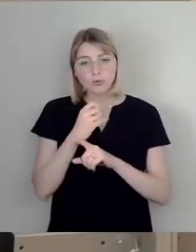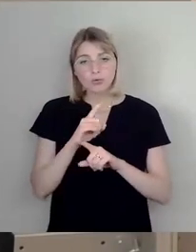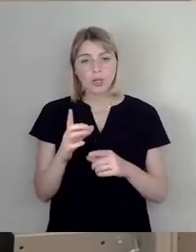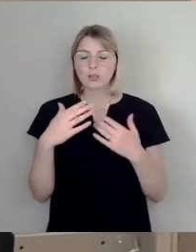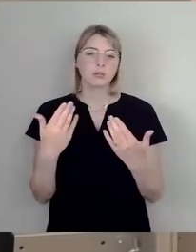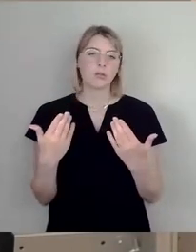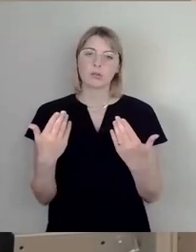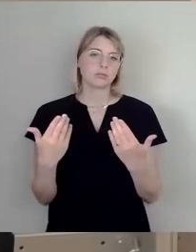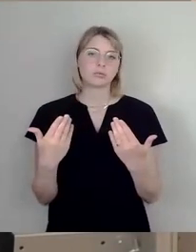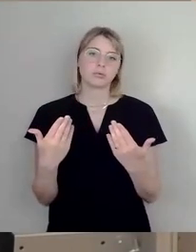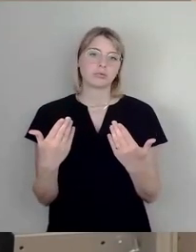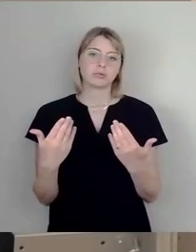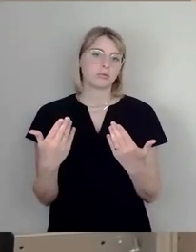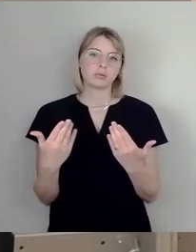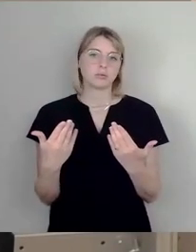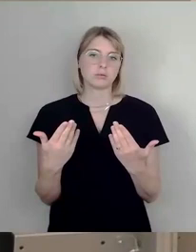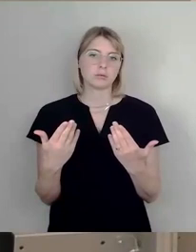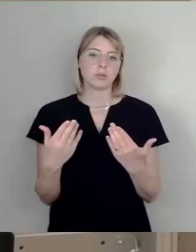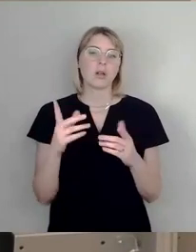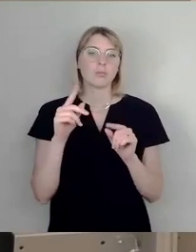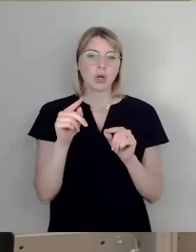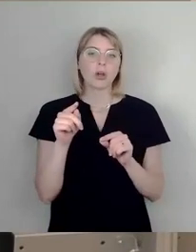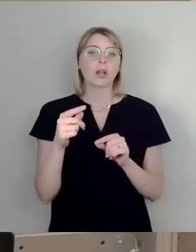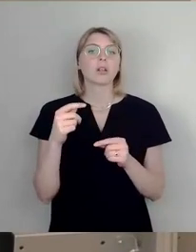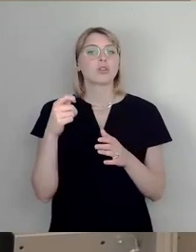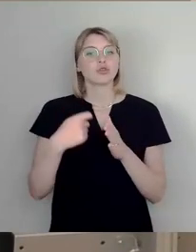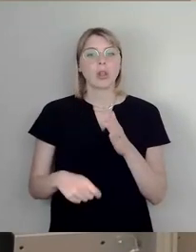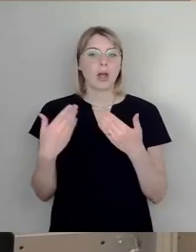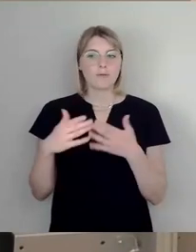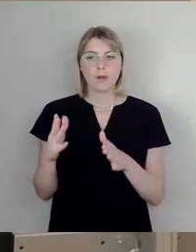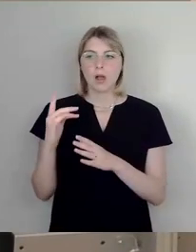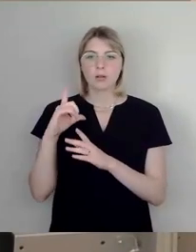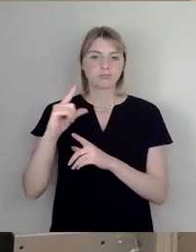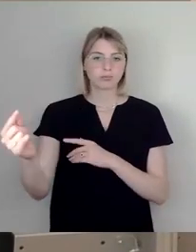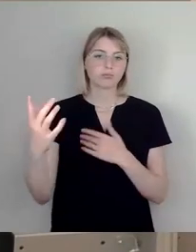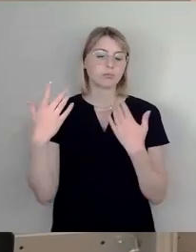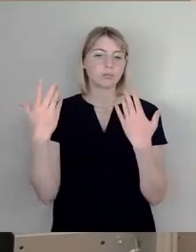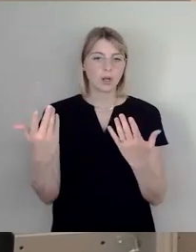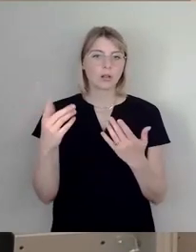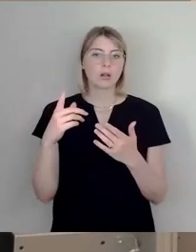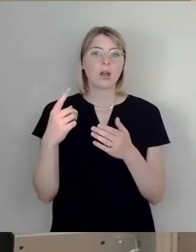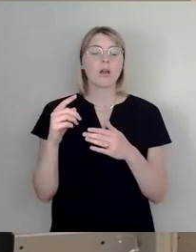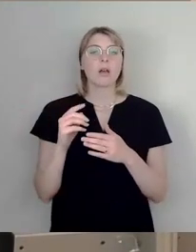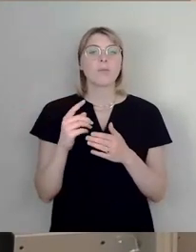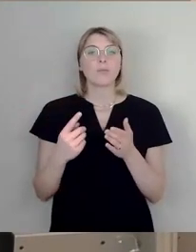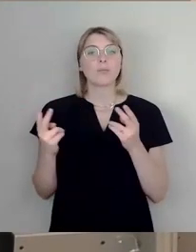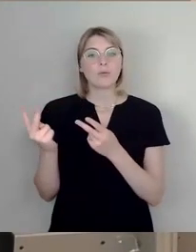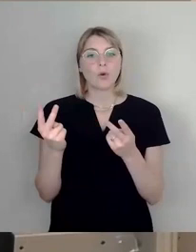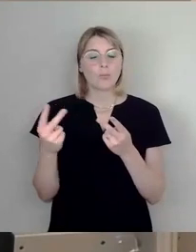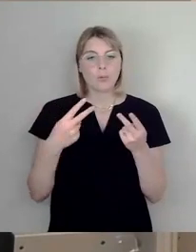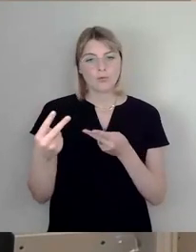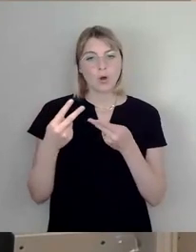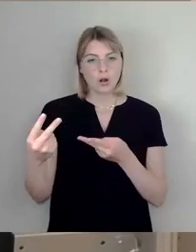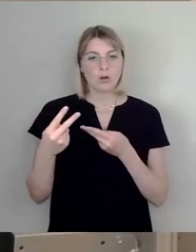tatsächlich im wahrsten Sinne des Wortes straffrei aus und dann bleibt es bei diesem erhöhten Beförderungsentgelt. Das ist psychologisch schon